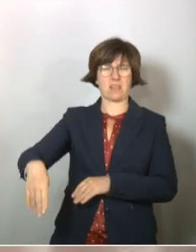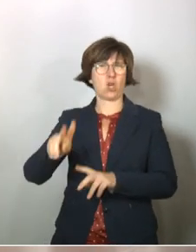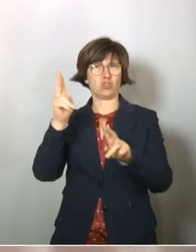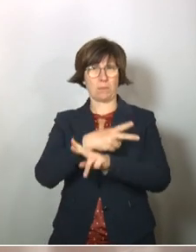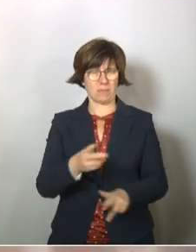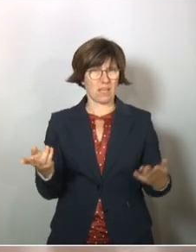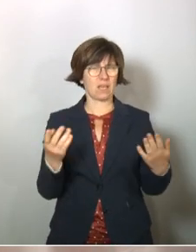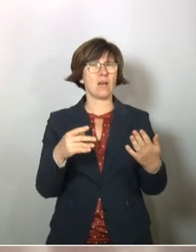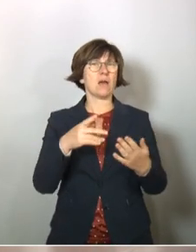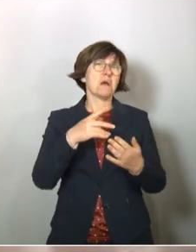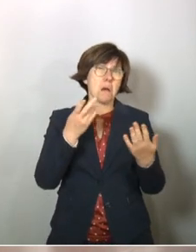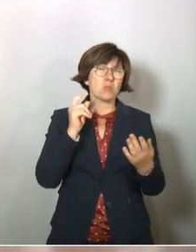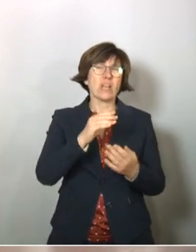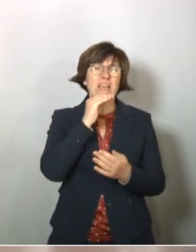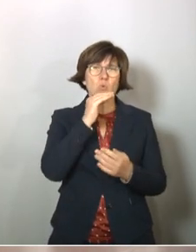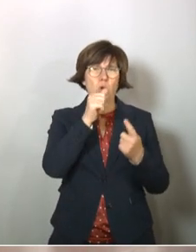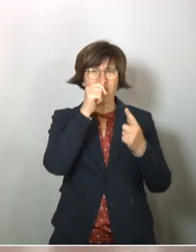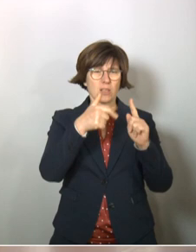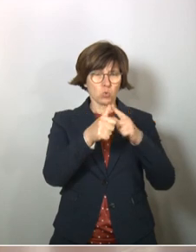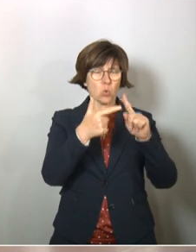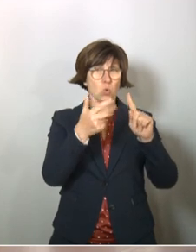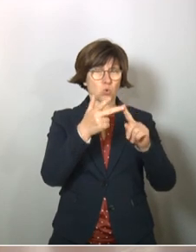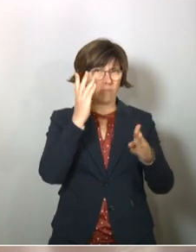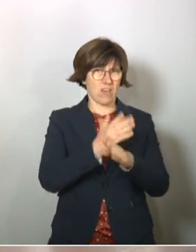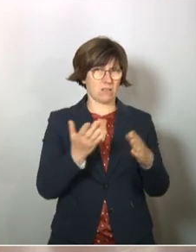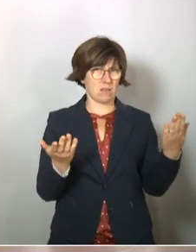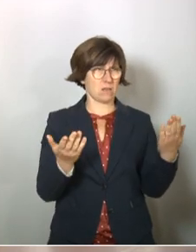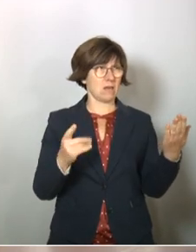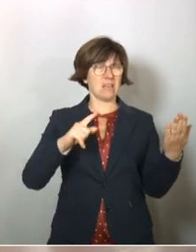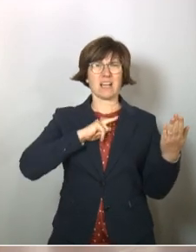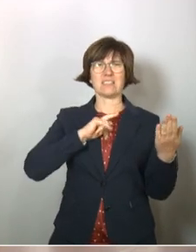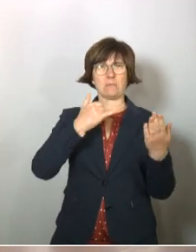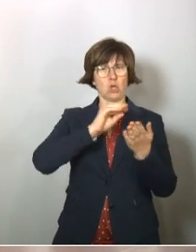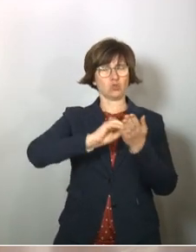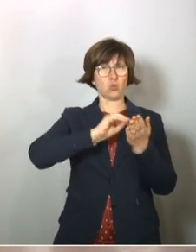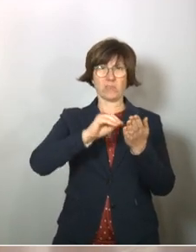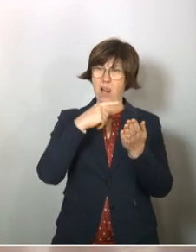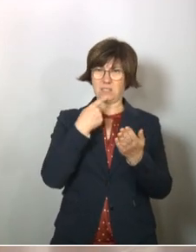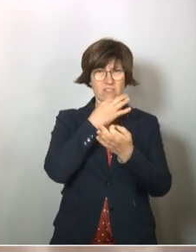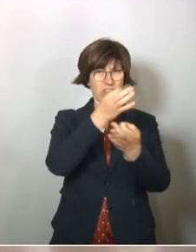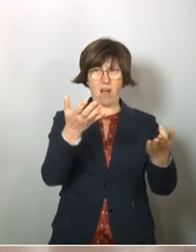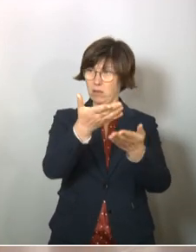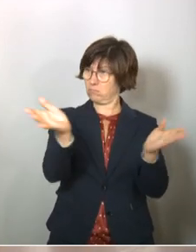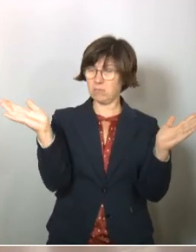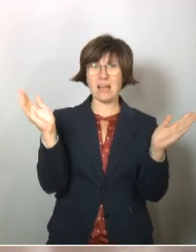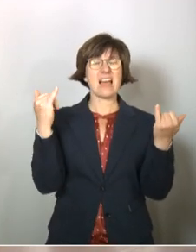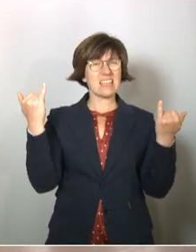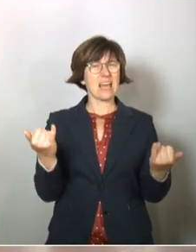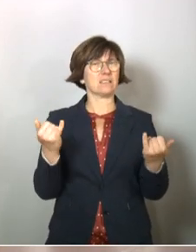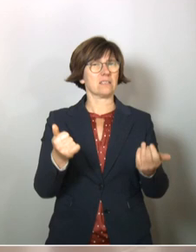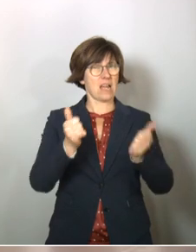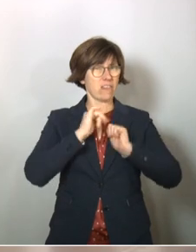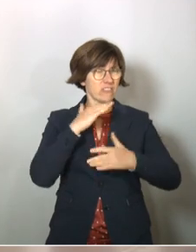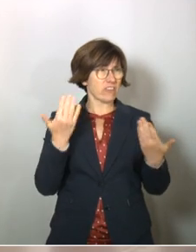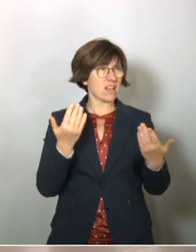gar nicht nötig, es würde völlig genügen, wenn man dieses und jenes macht. Dann hätte ich zu den Journalisten und Journalisten gesagt, jetzt ist mir sehr